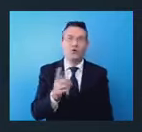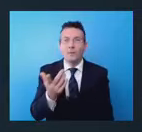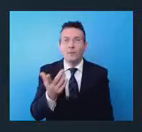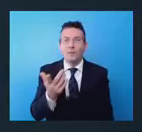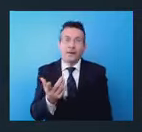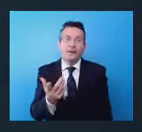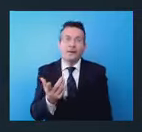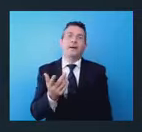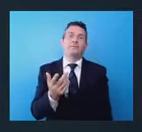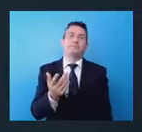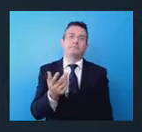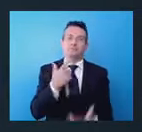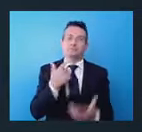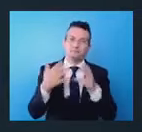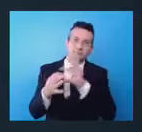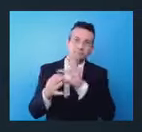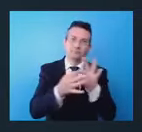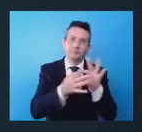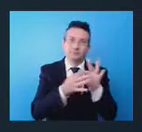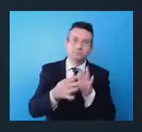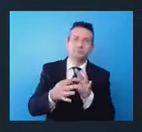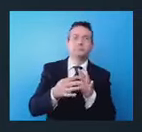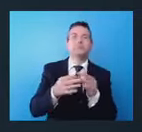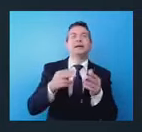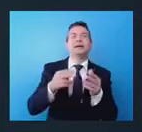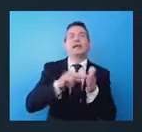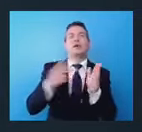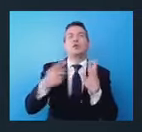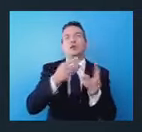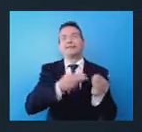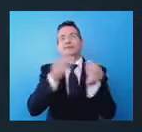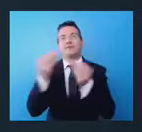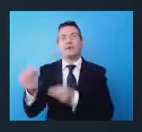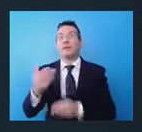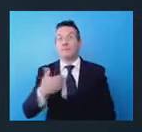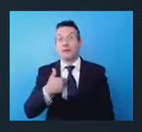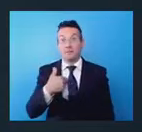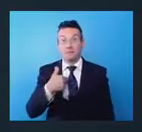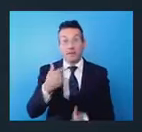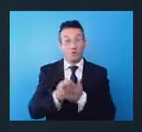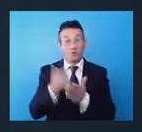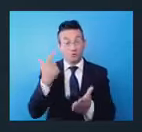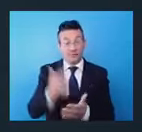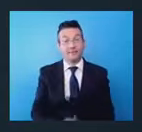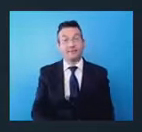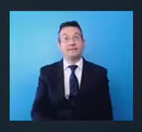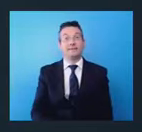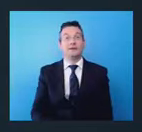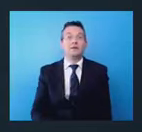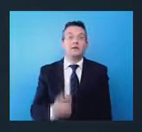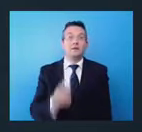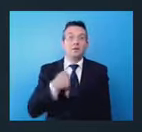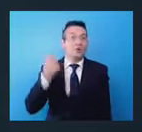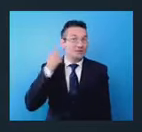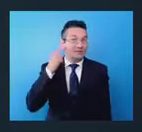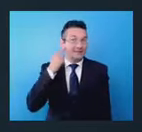opinono questo trasferimento tecnologico, per me questo è importante. Ho sentito citare tra le varie